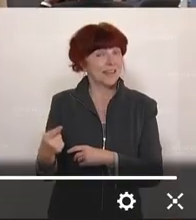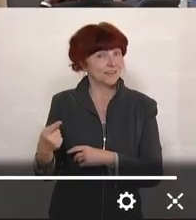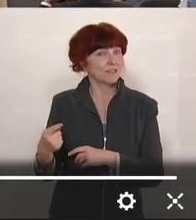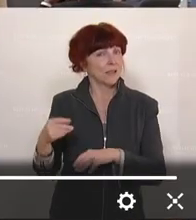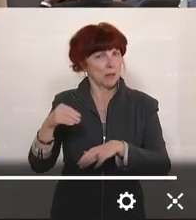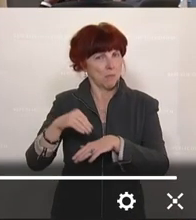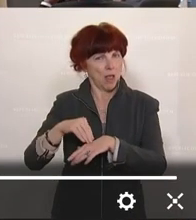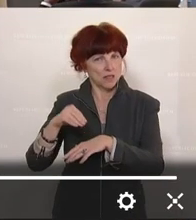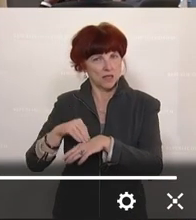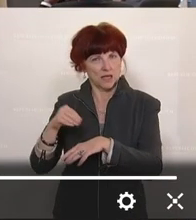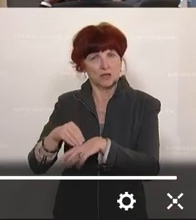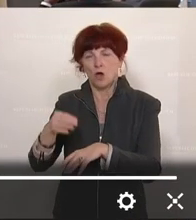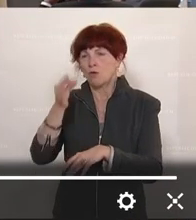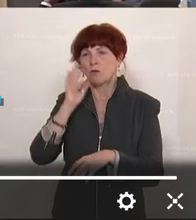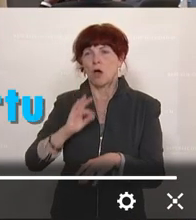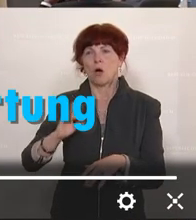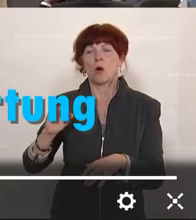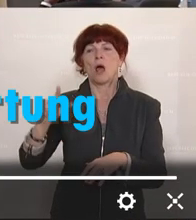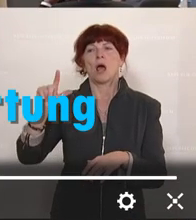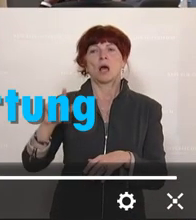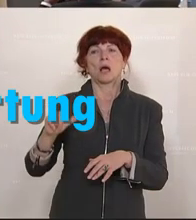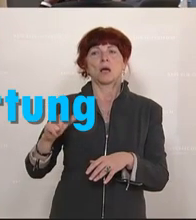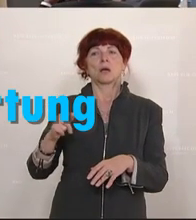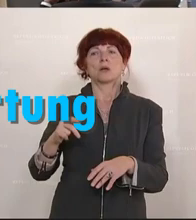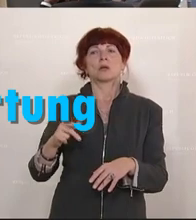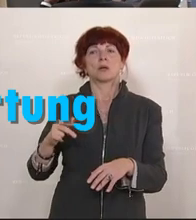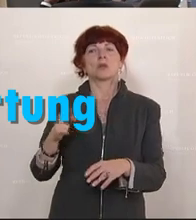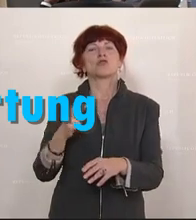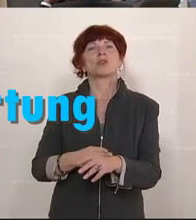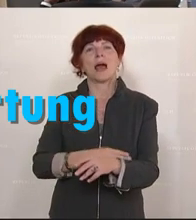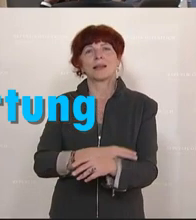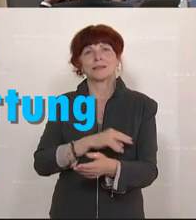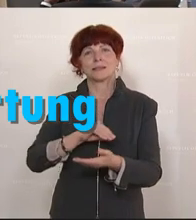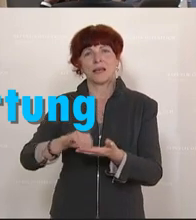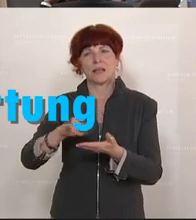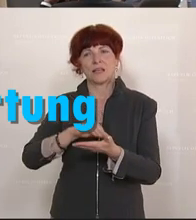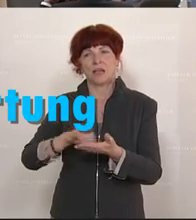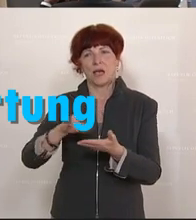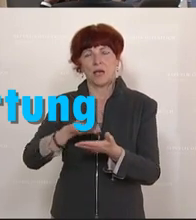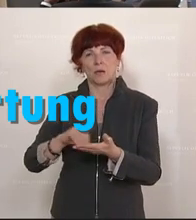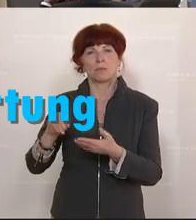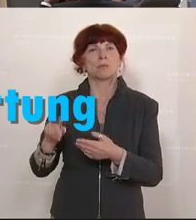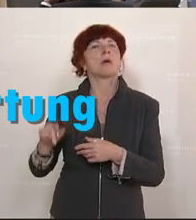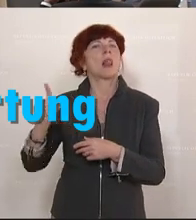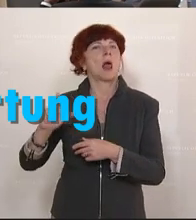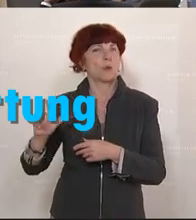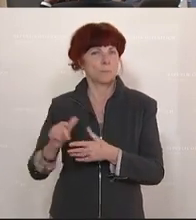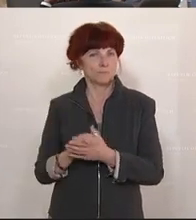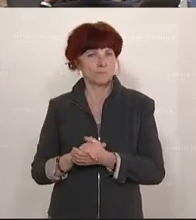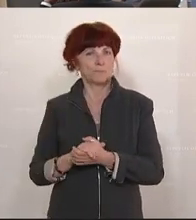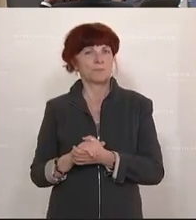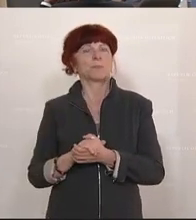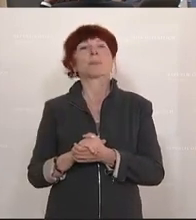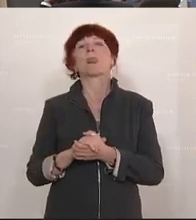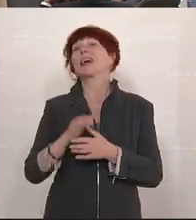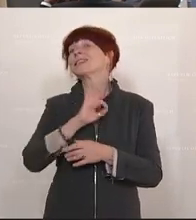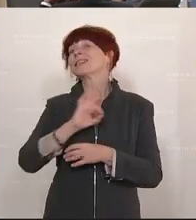Jetzt ist Jugendstaatssekretärin Claudia Plack und von der ÖVP an Bord. Sie vertritt gemeinsam mit dem Innenminister den Bundeskanzler.